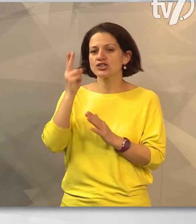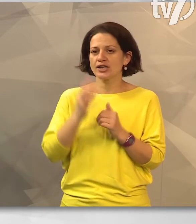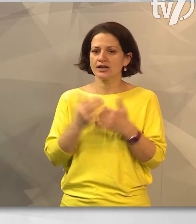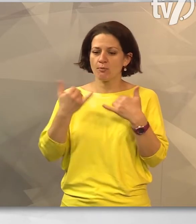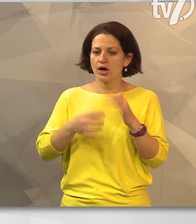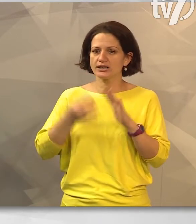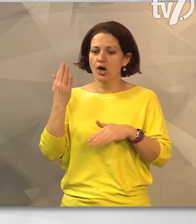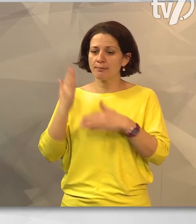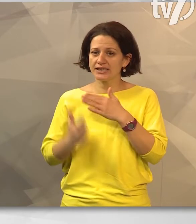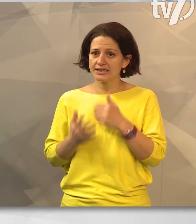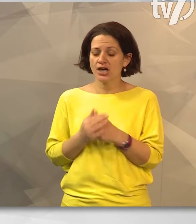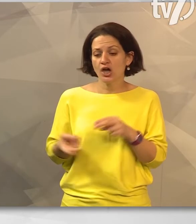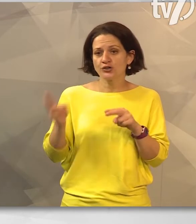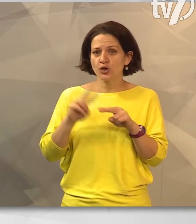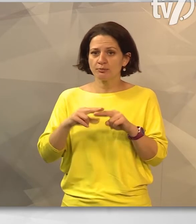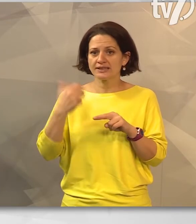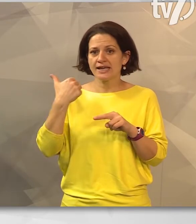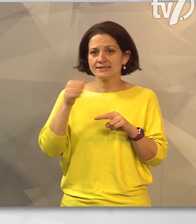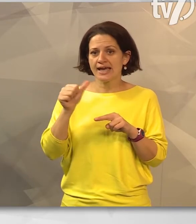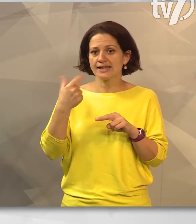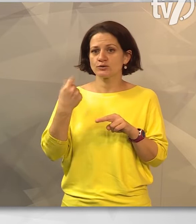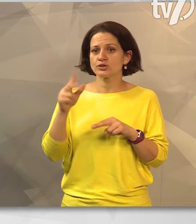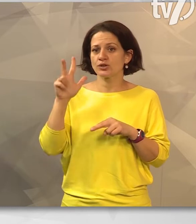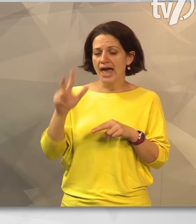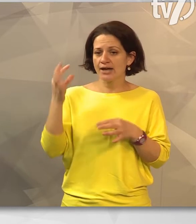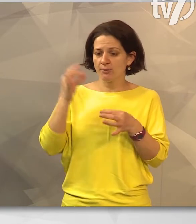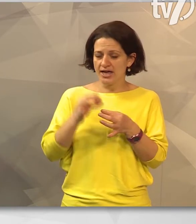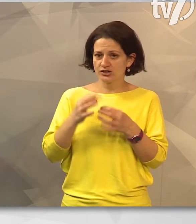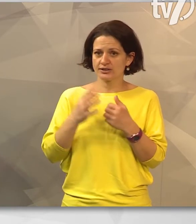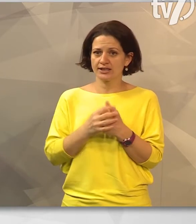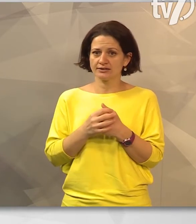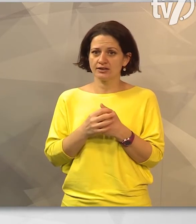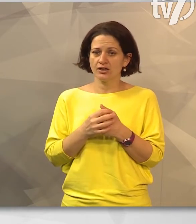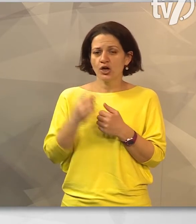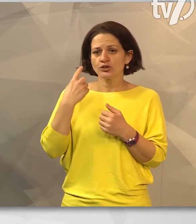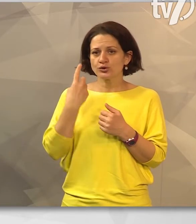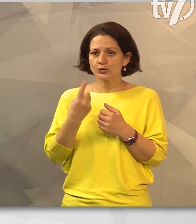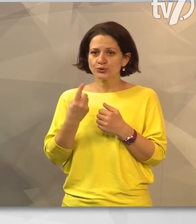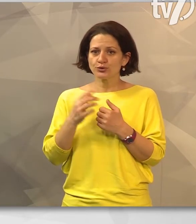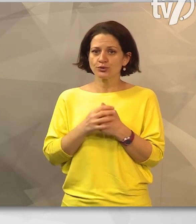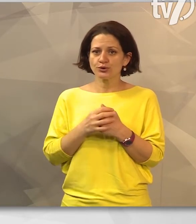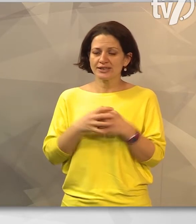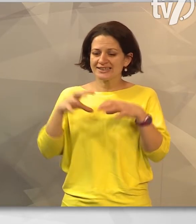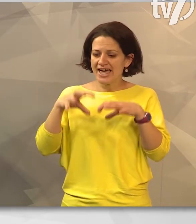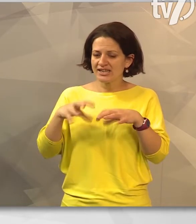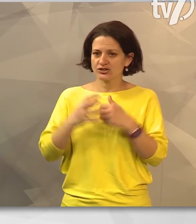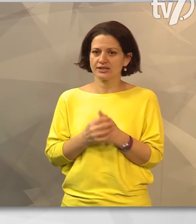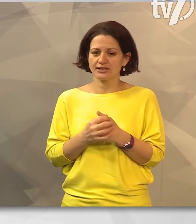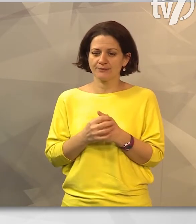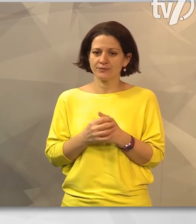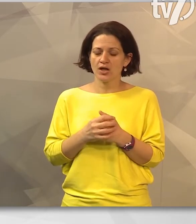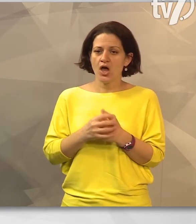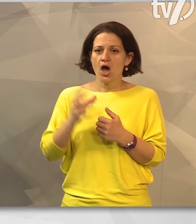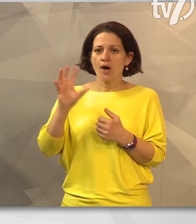napig több mint 123 esettet tudtunk teljesíteni.